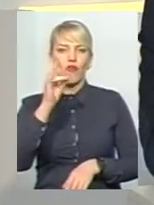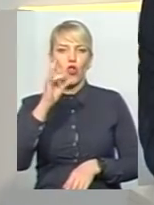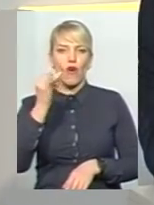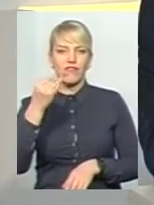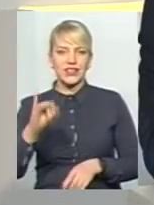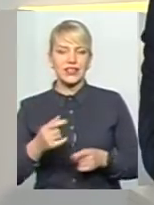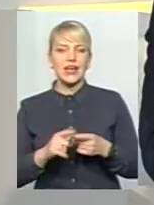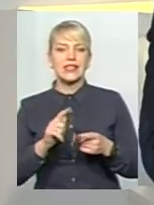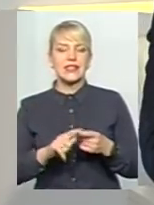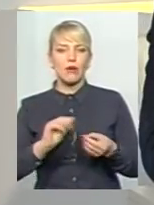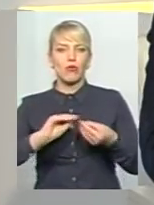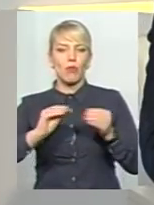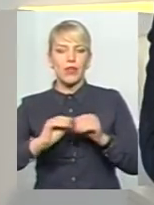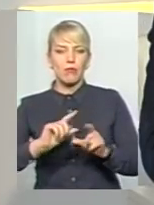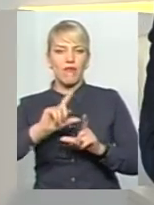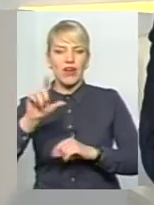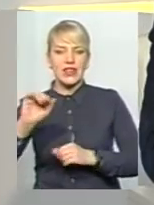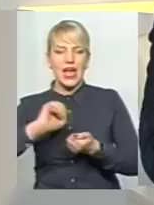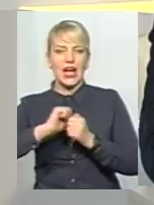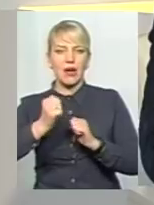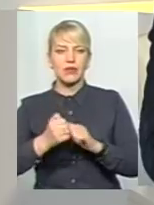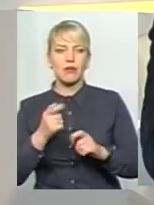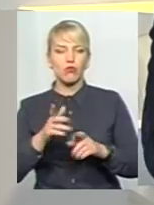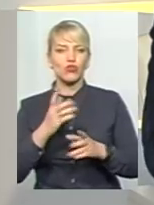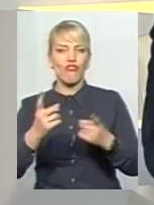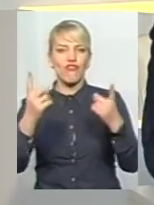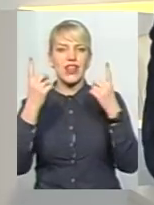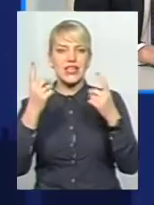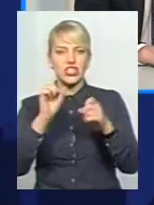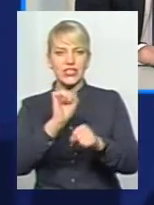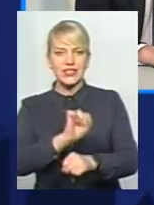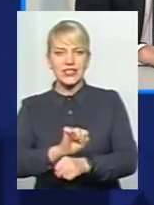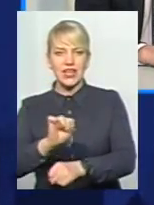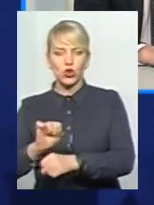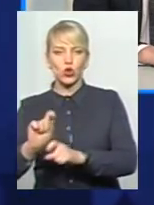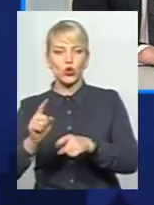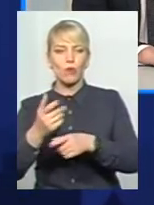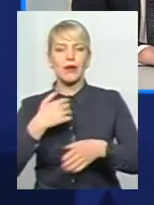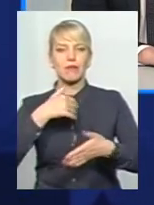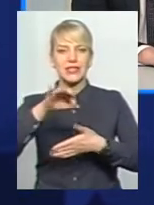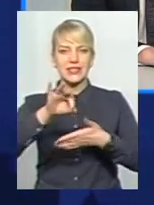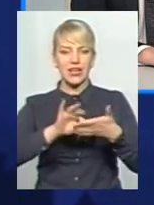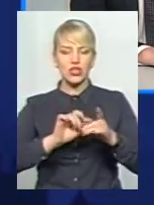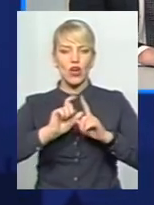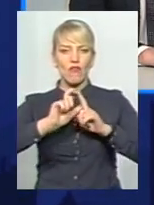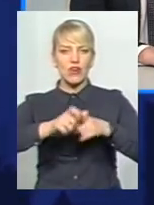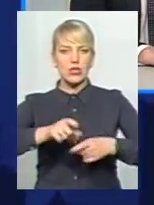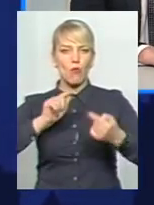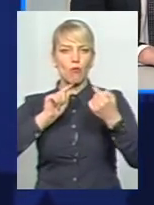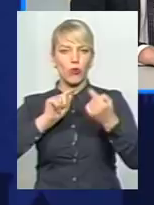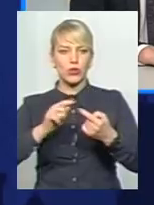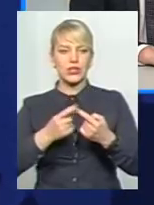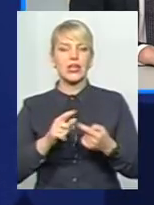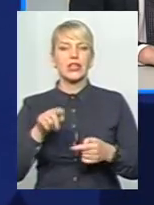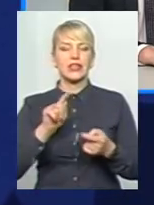проблема з виїздом на Кам'янецький, який може зробити величезні затори. Тому ми одразу, скажімо, висловились проти, допоки ті проблеми,